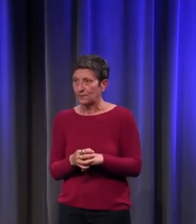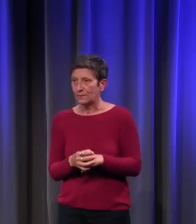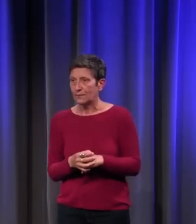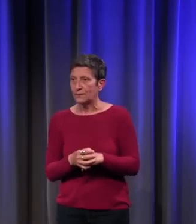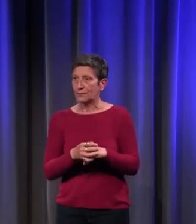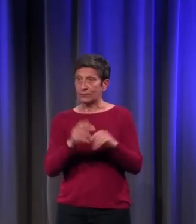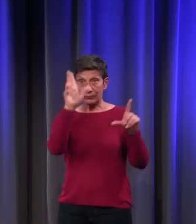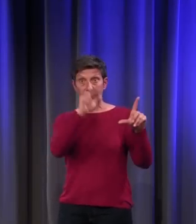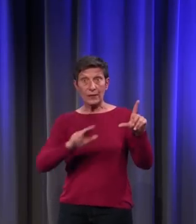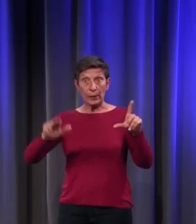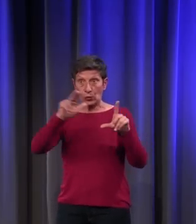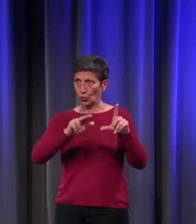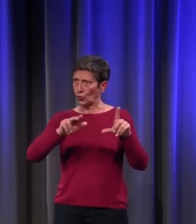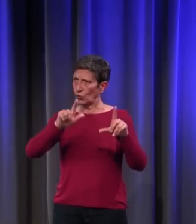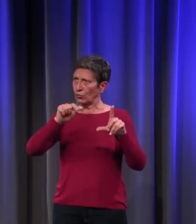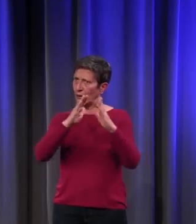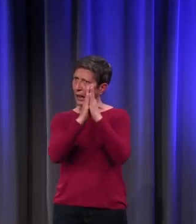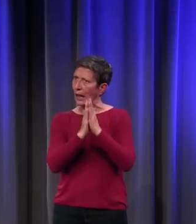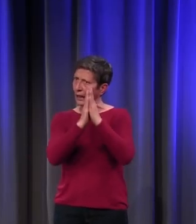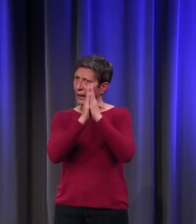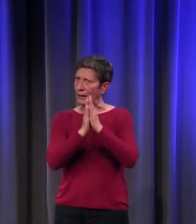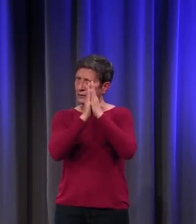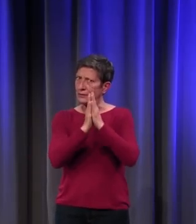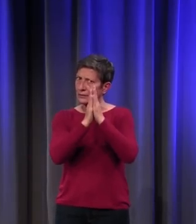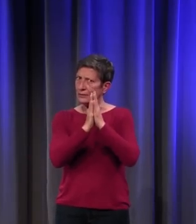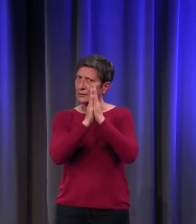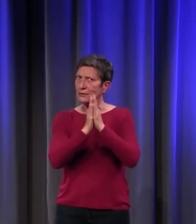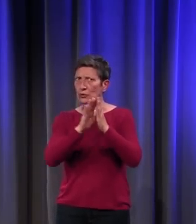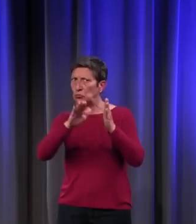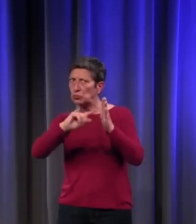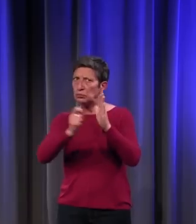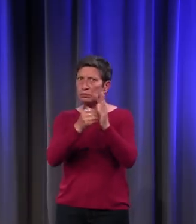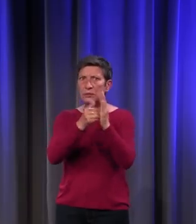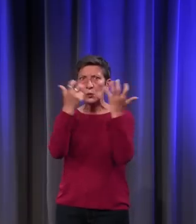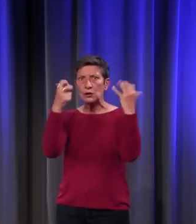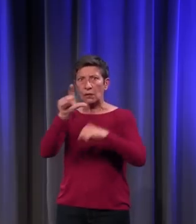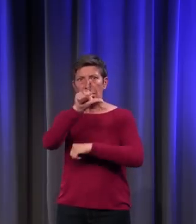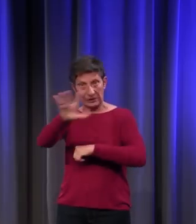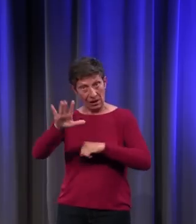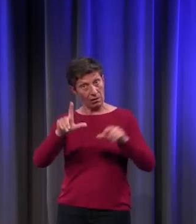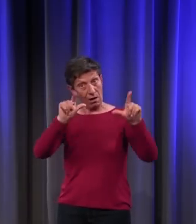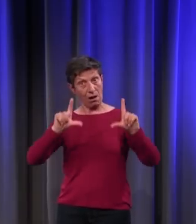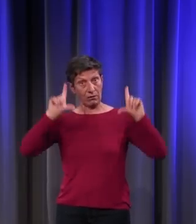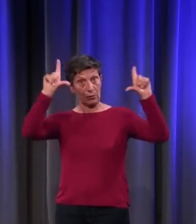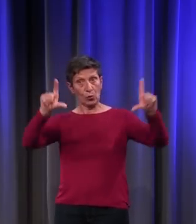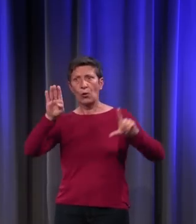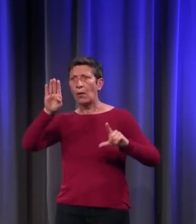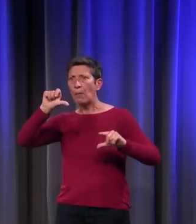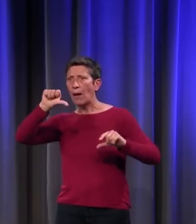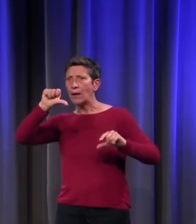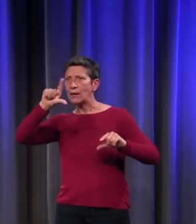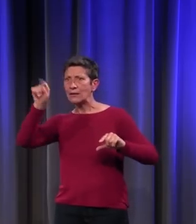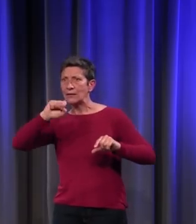cette peinture était encore visible dans l'église de la Trinité de Falaise vers 1825. Balzac souligne qu'il l'a encore vue.